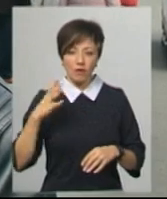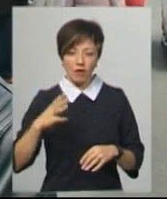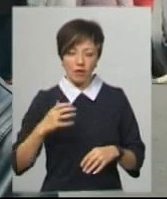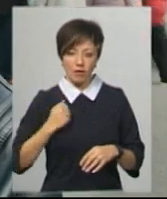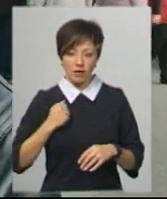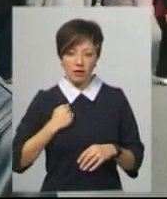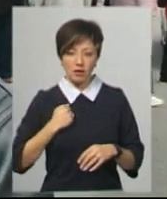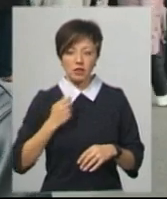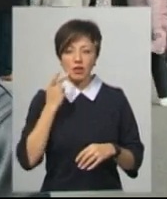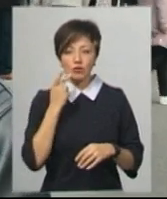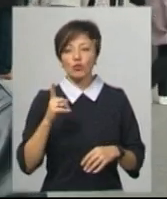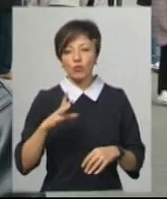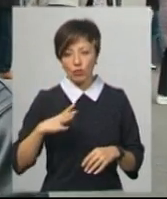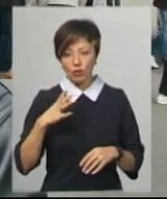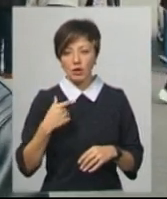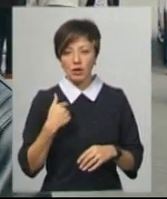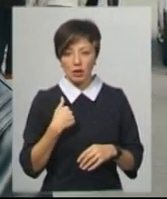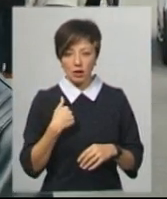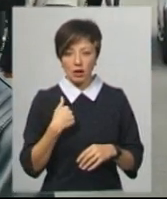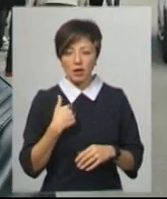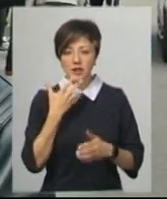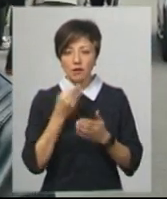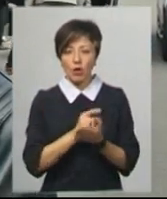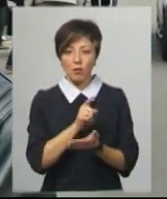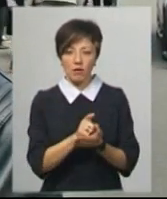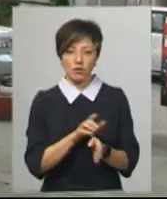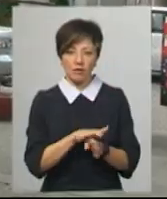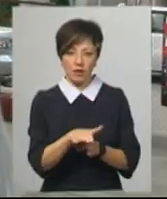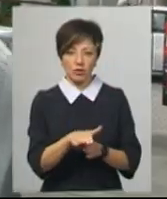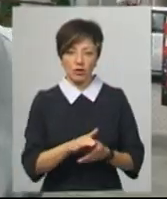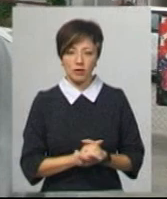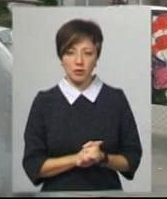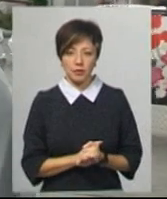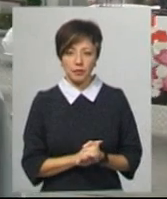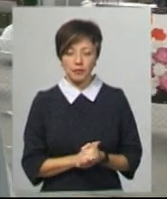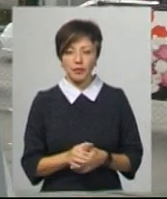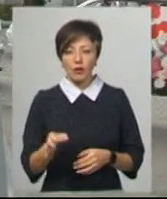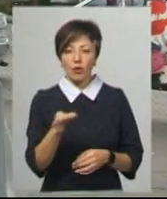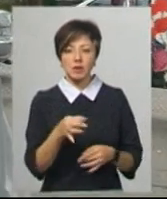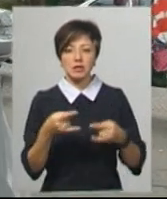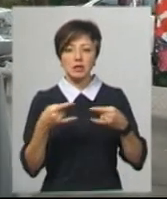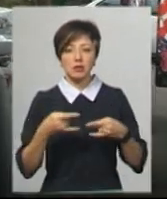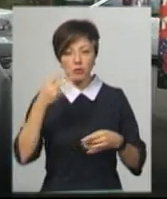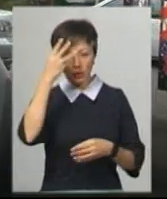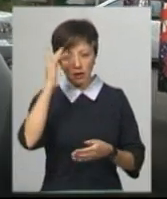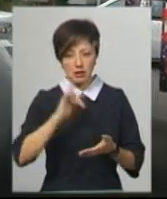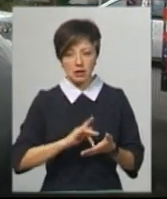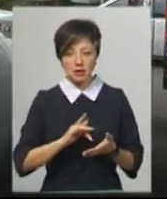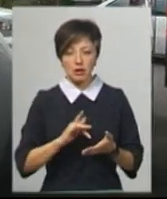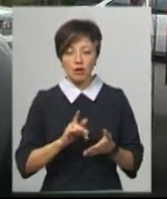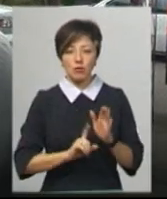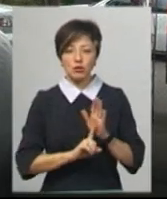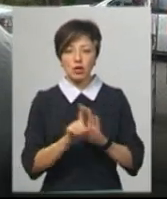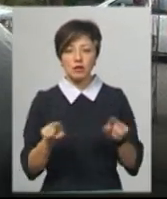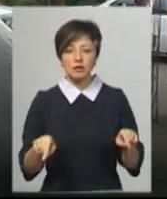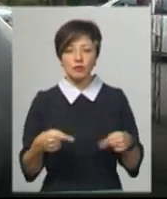казав так, що було, я свій обов'язок виконав. Обласне телебачення «Поділля-центр» ми почали